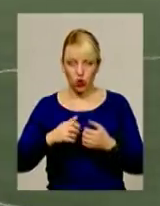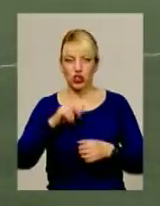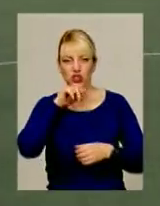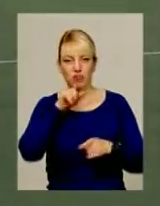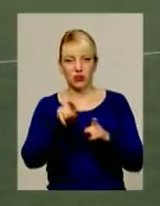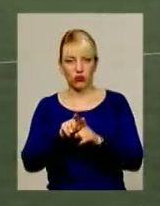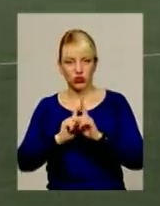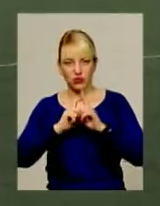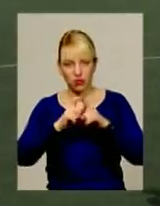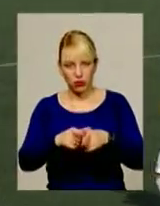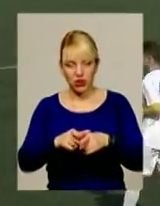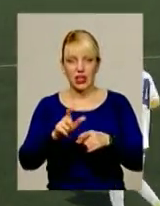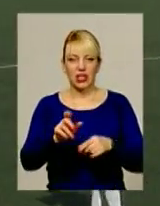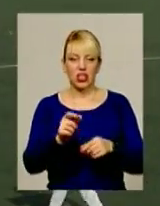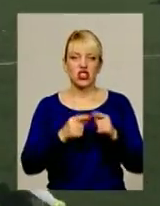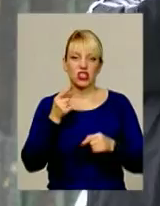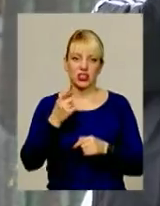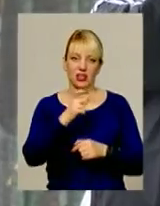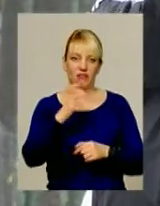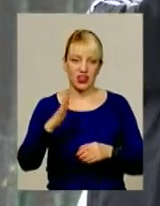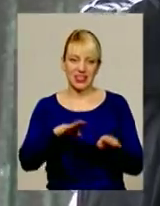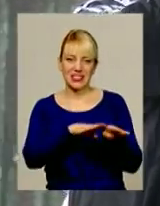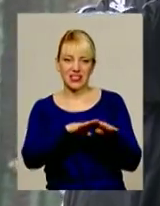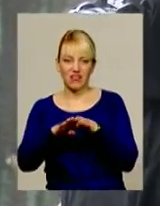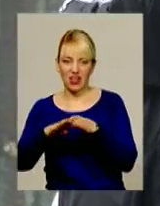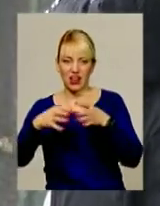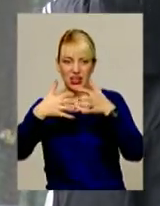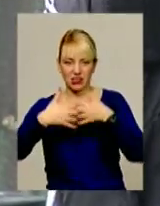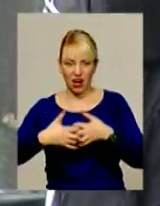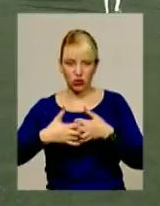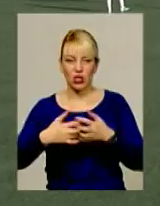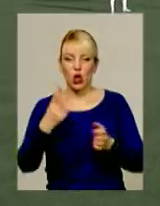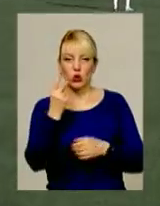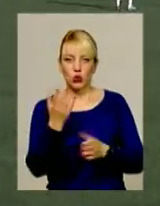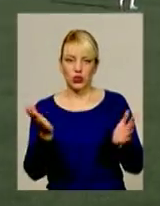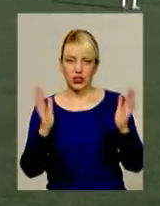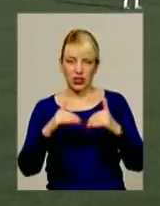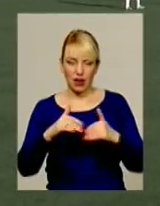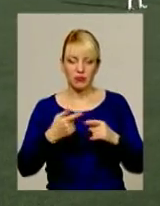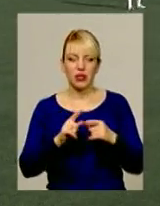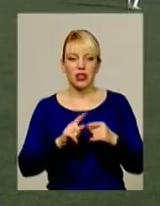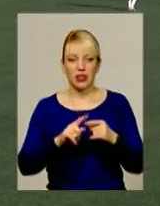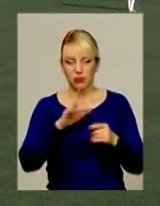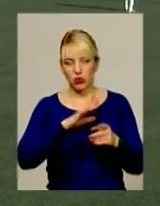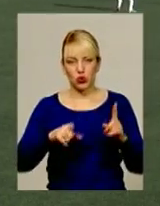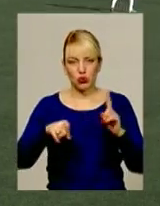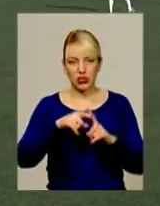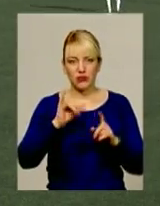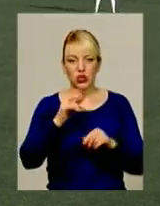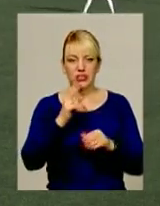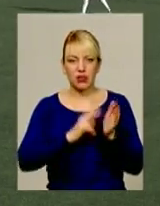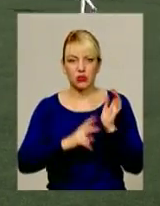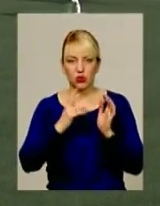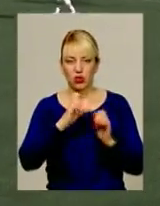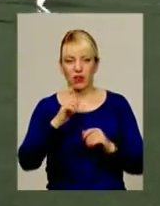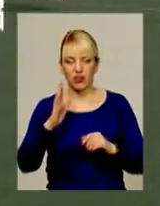забарилися і вже через хвилину зрівняли рахунок. У другому таймі вела «Спарта-Буковина». Поділля продублювала влучання на 77-й хвилині